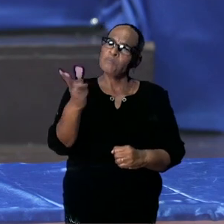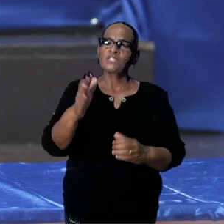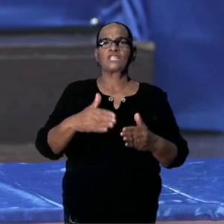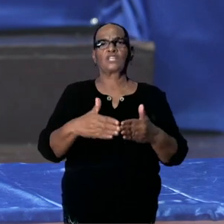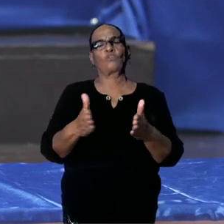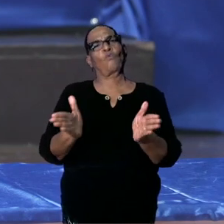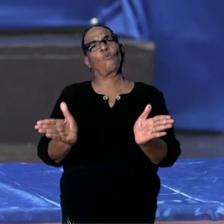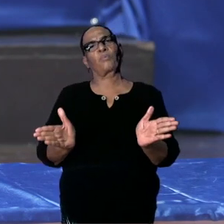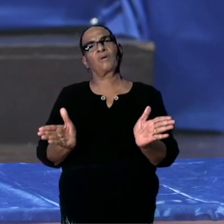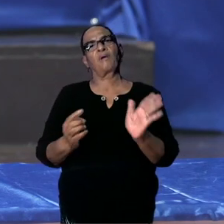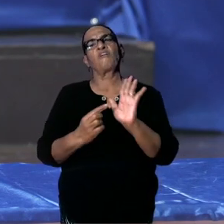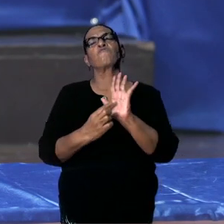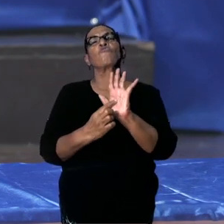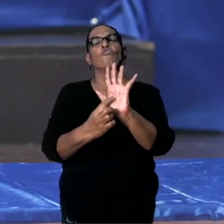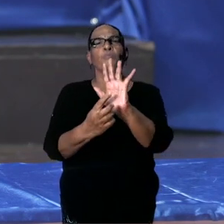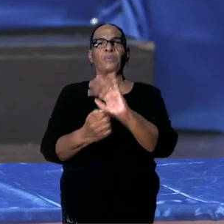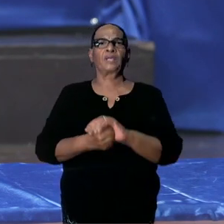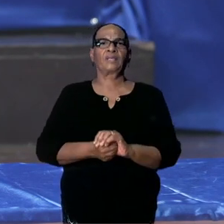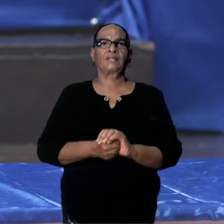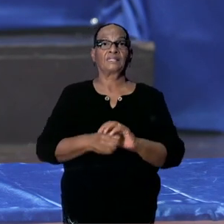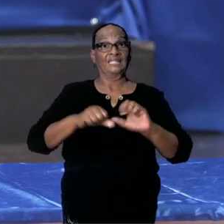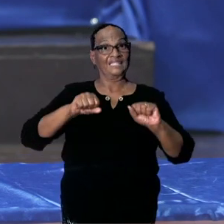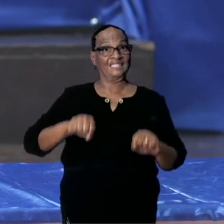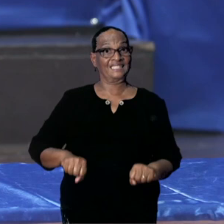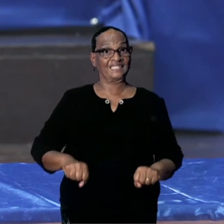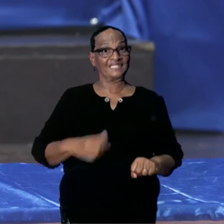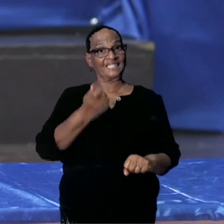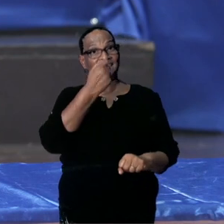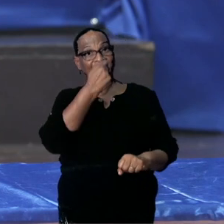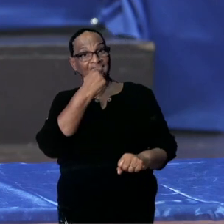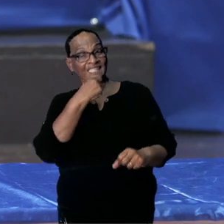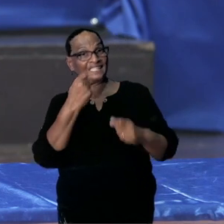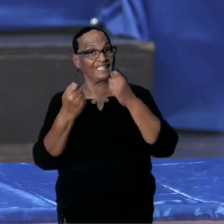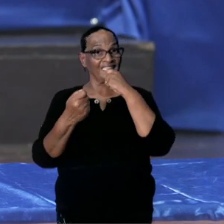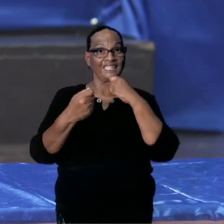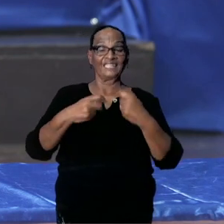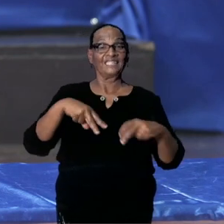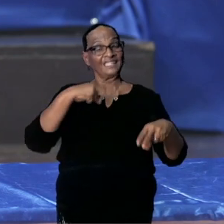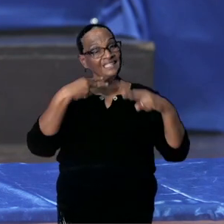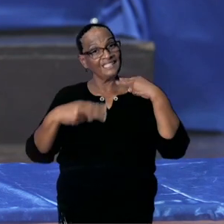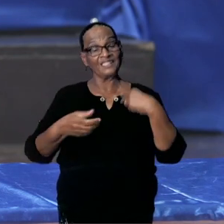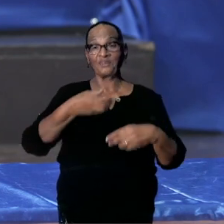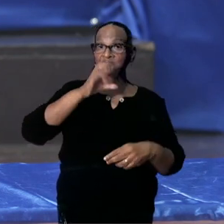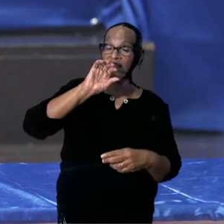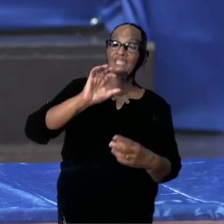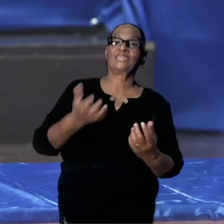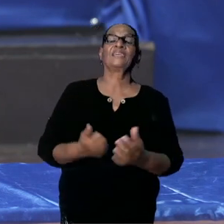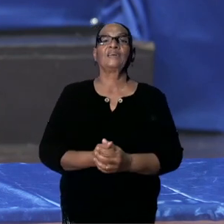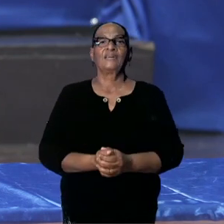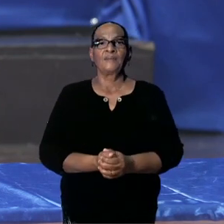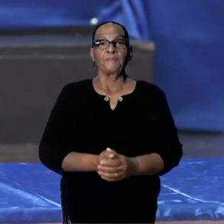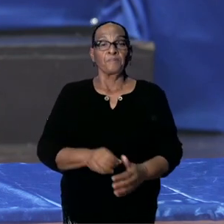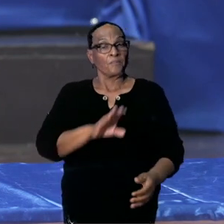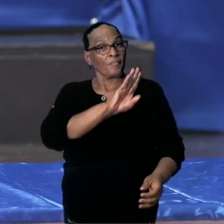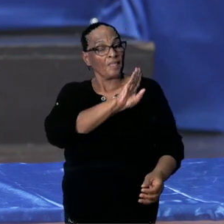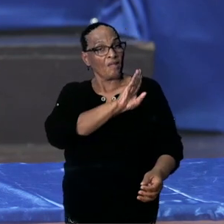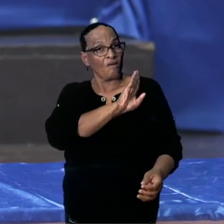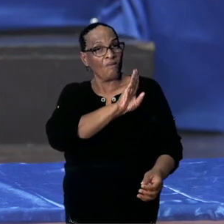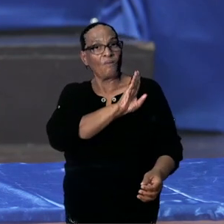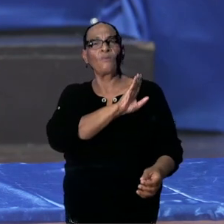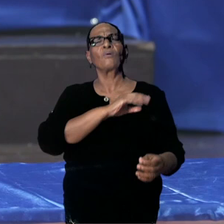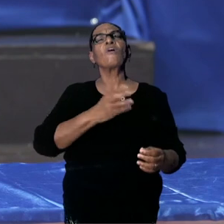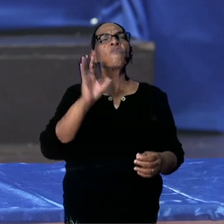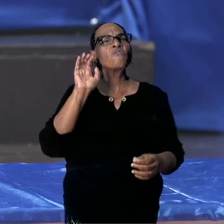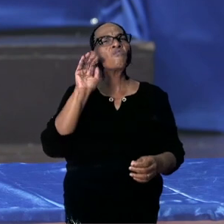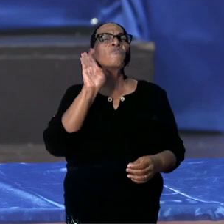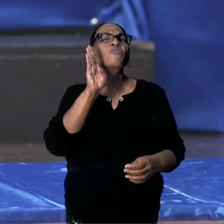aan bijvoorbeeld terrassen of andere sectoren die ook roepen om open